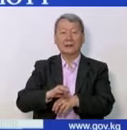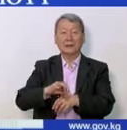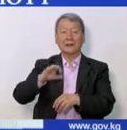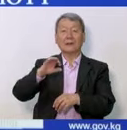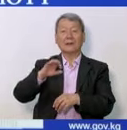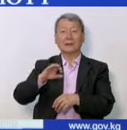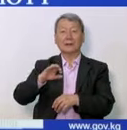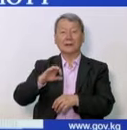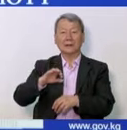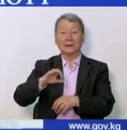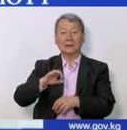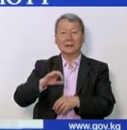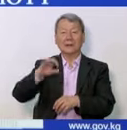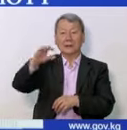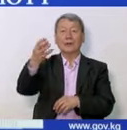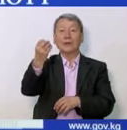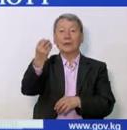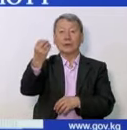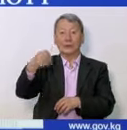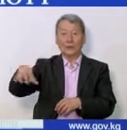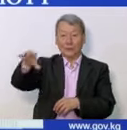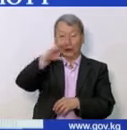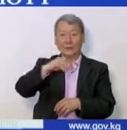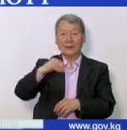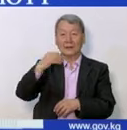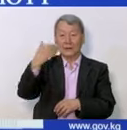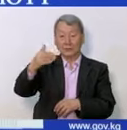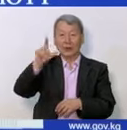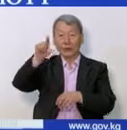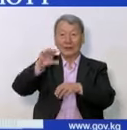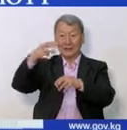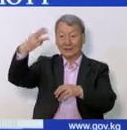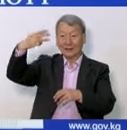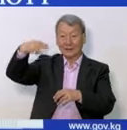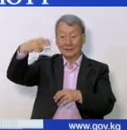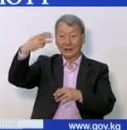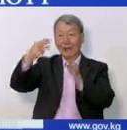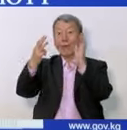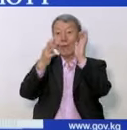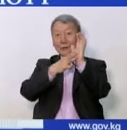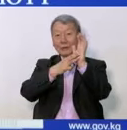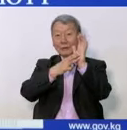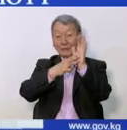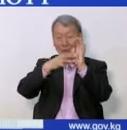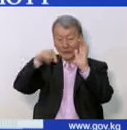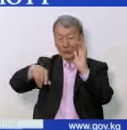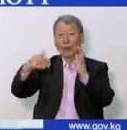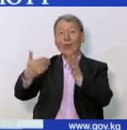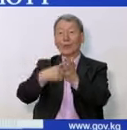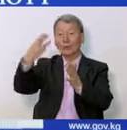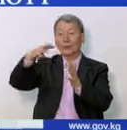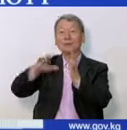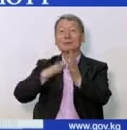Кроме, значит, из этих выявленных 38 новых случаев,